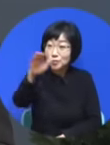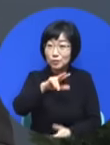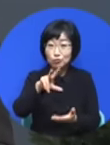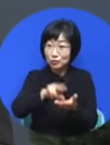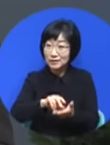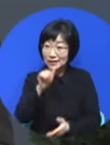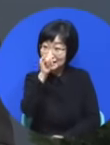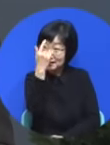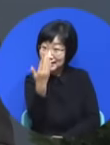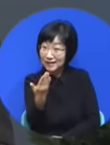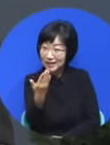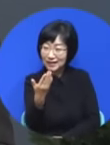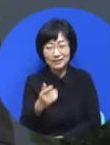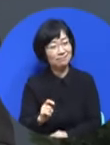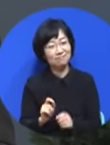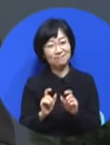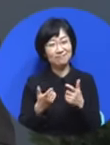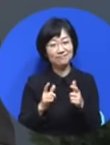아닐 겁니다.